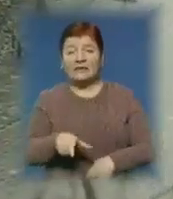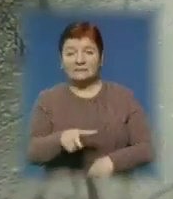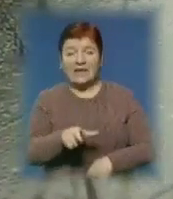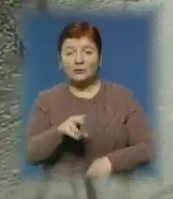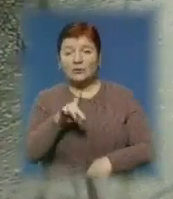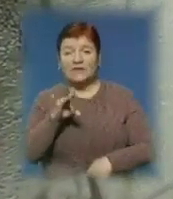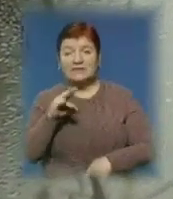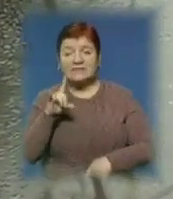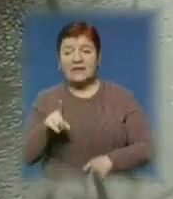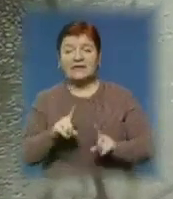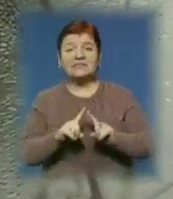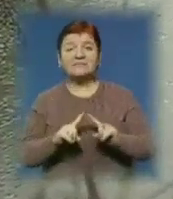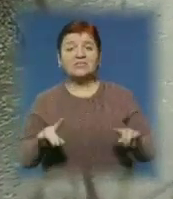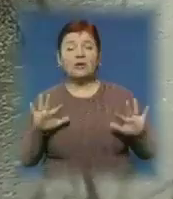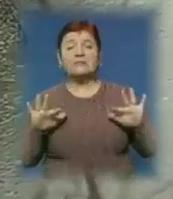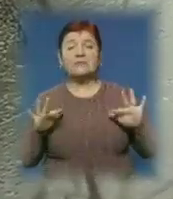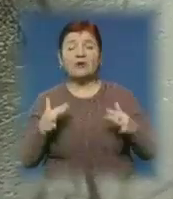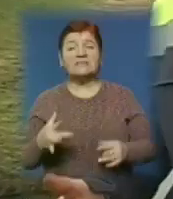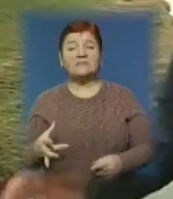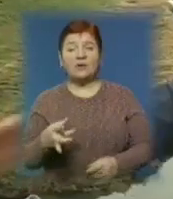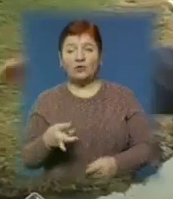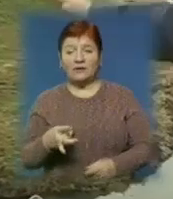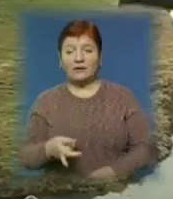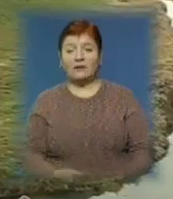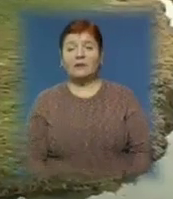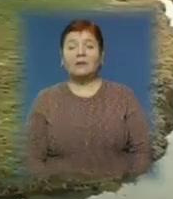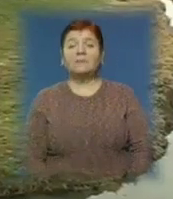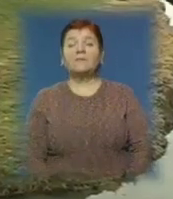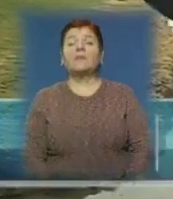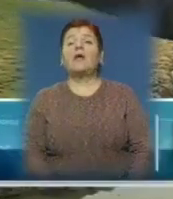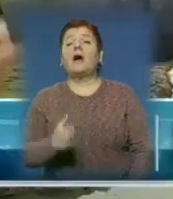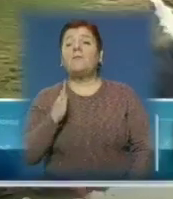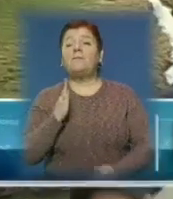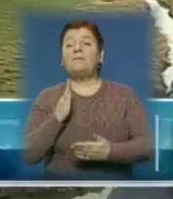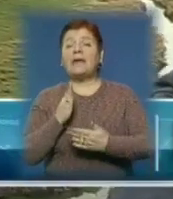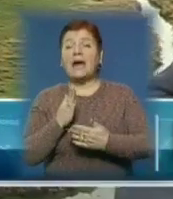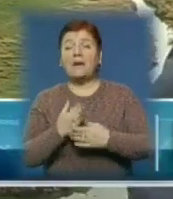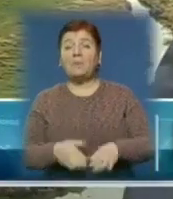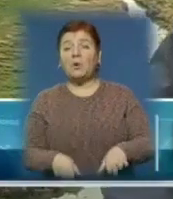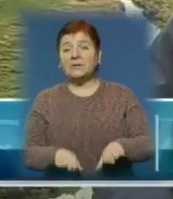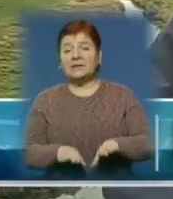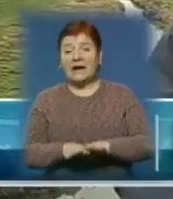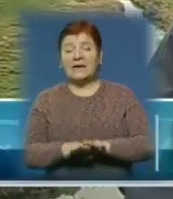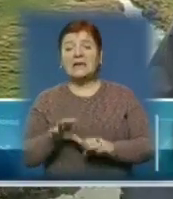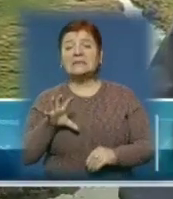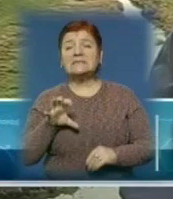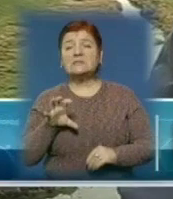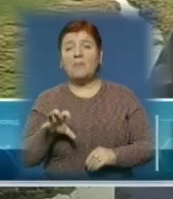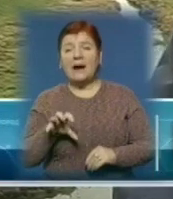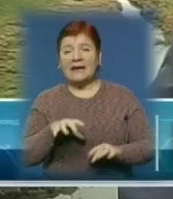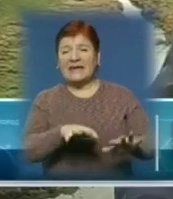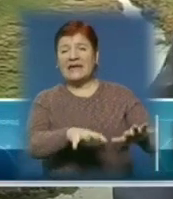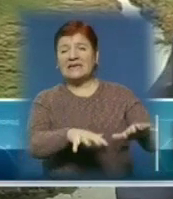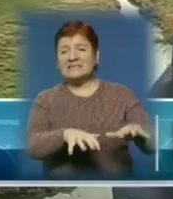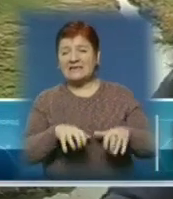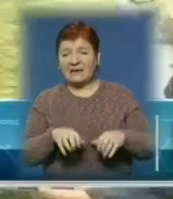можливе виникнення надзвичайної ситуації в районі. Прямо так з боку кидали туди, там собаки розтягалися,